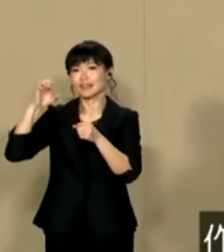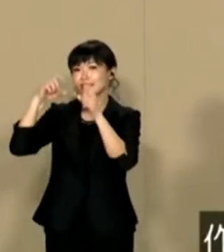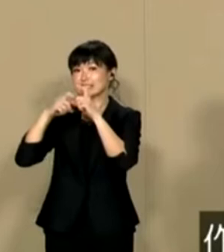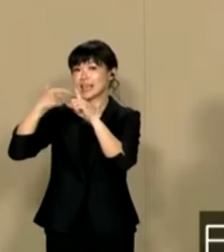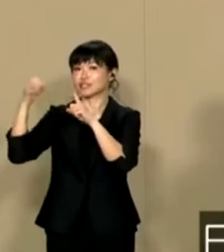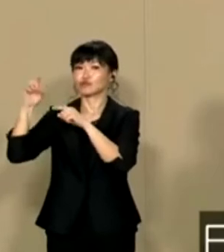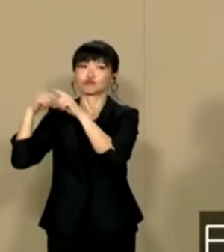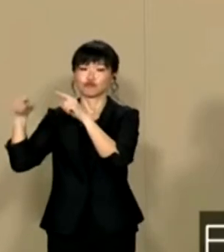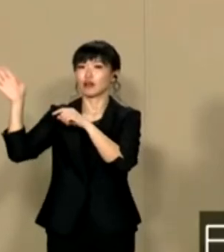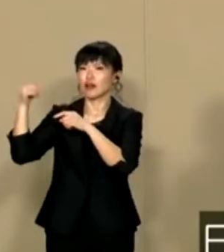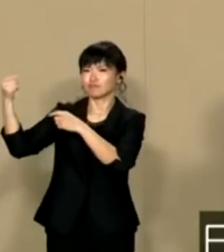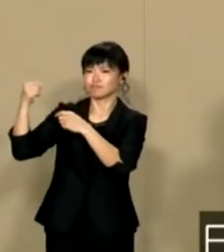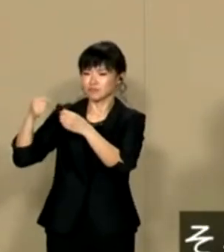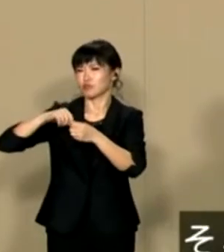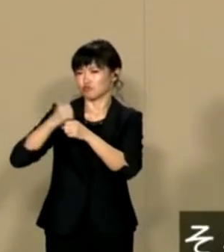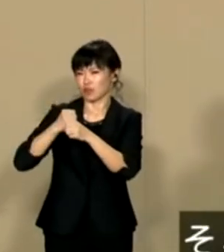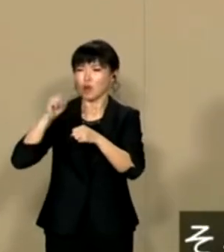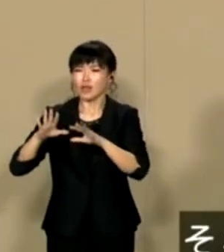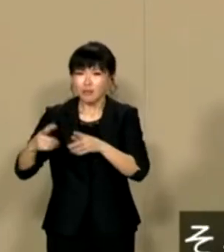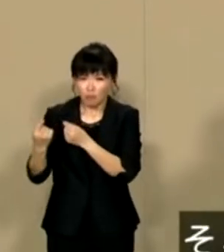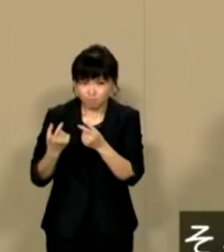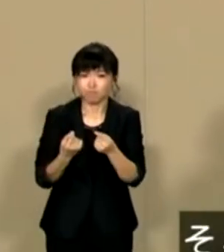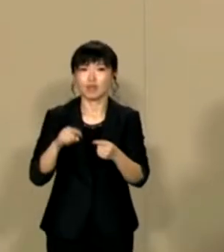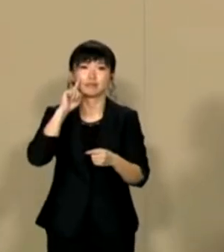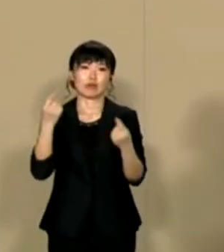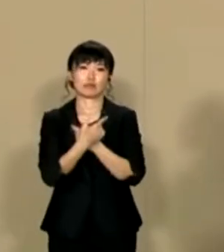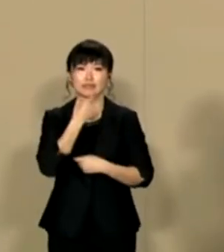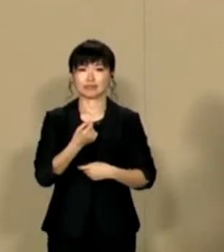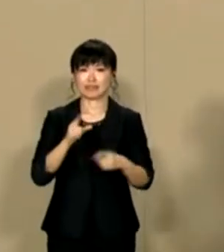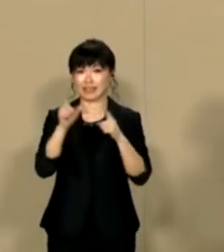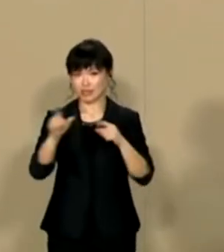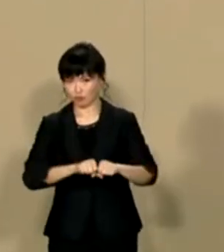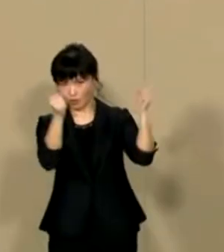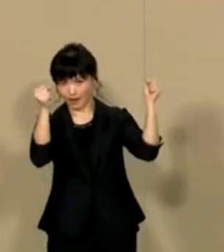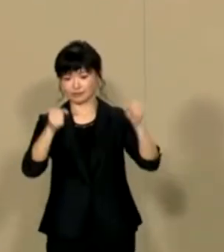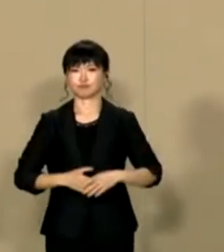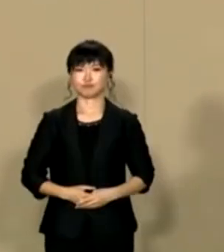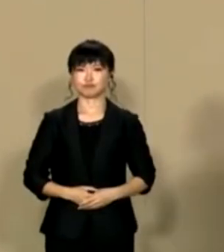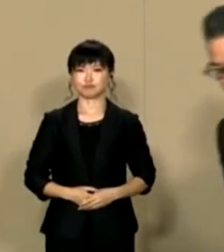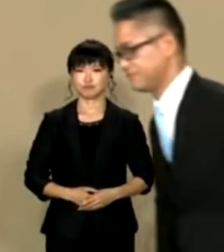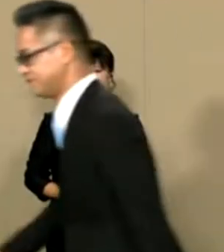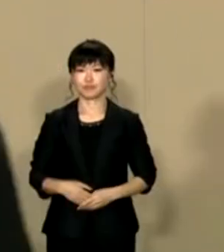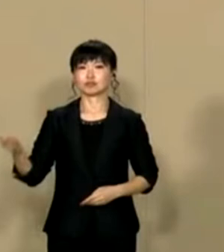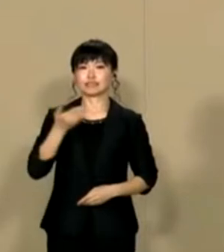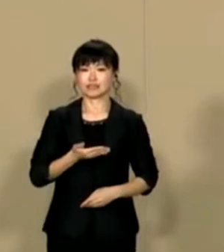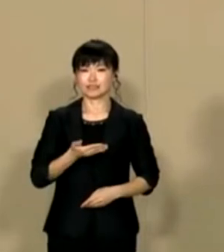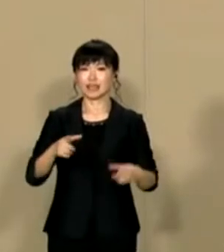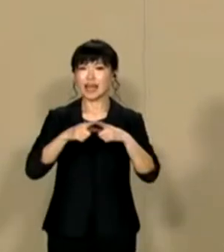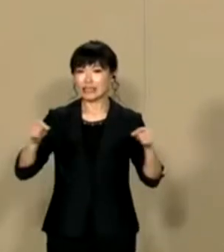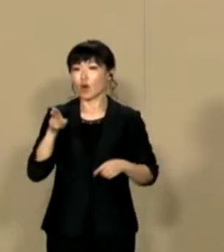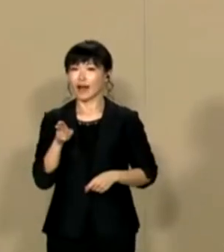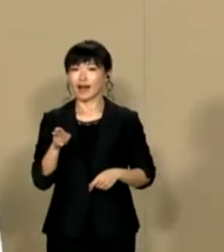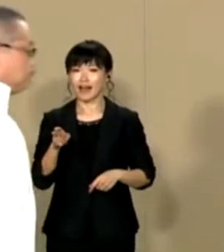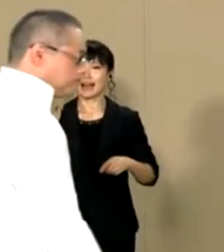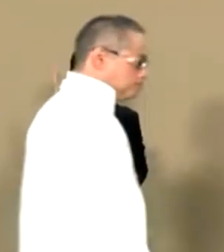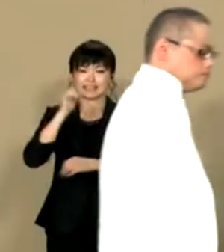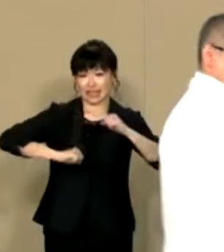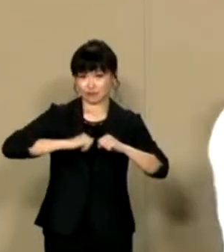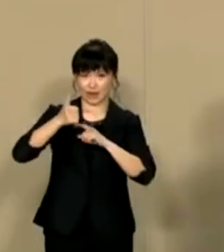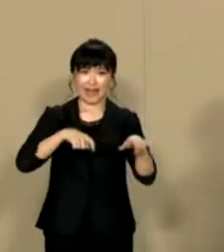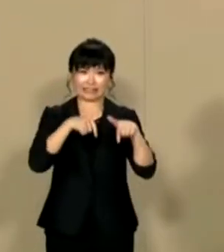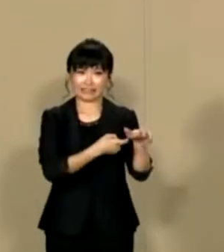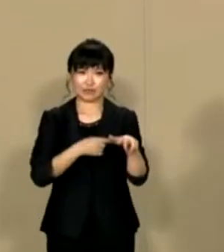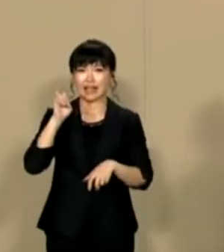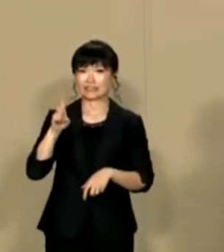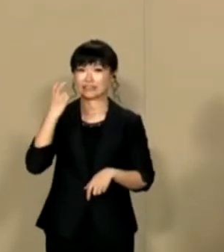作っていただいたのかその法律を日本人は堅くなり守っておりますそれも皆さんで見していきたいと思います最後にNHKをぶっ壊す次に日本派政治活動家